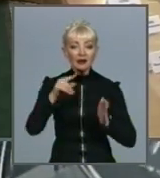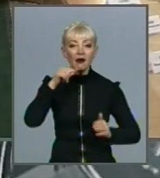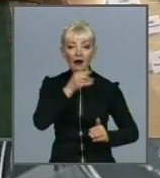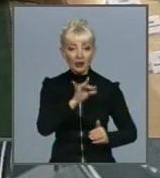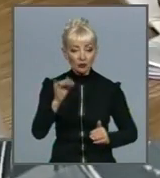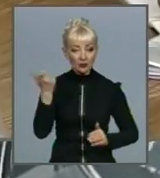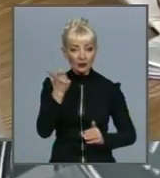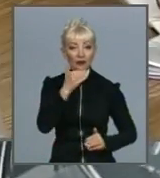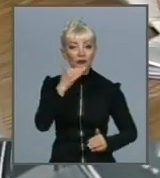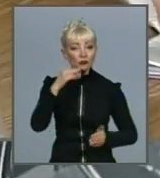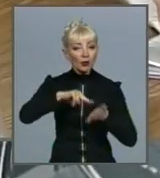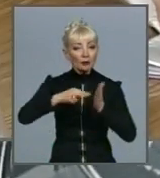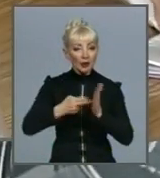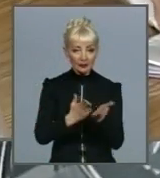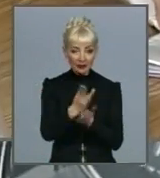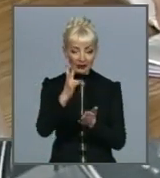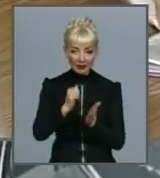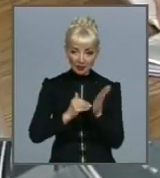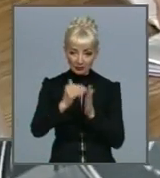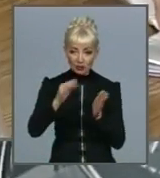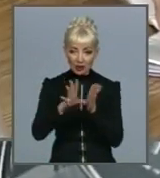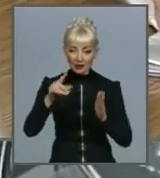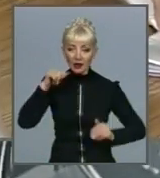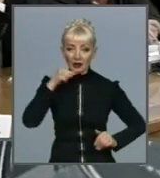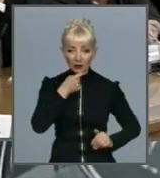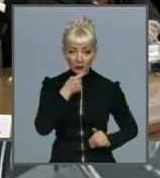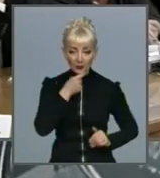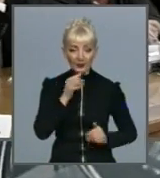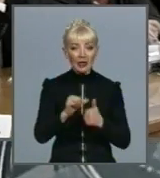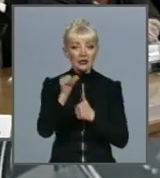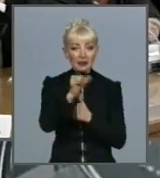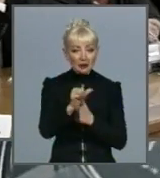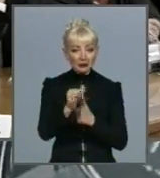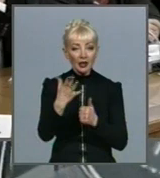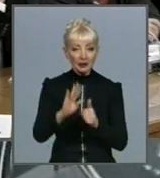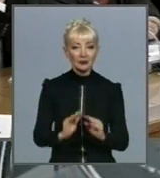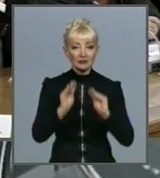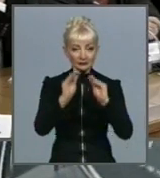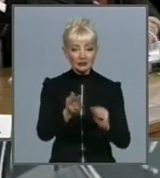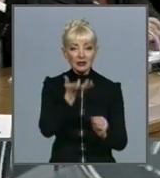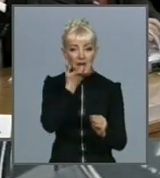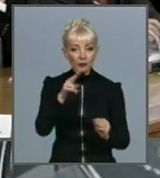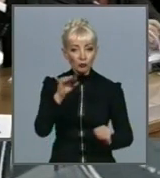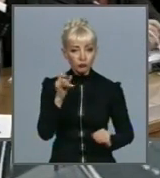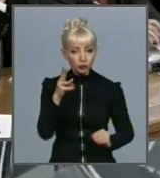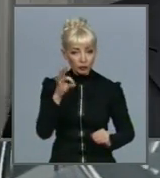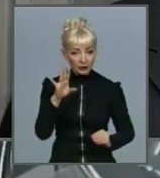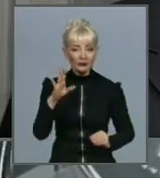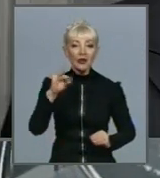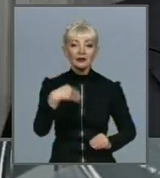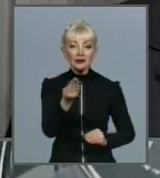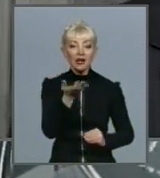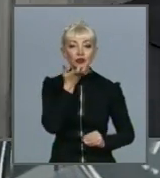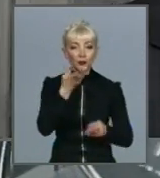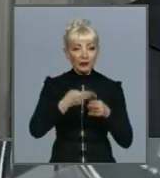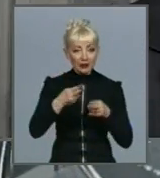спрямованих на підвищення енергоефективності. Зокрема, встановлення теплових пунктів та надання теплих кредитів для ОСББ та ЖБК. У